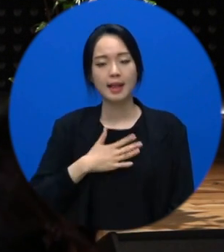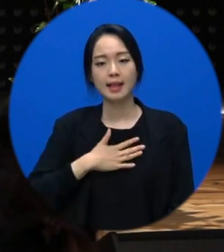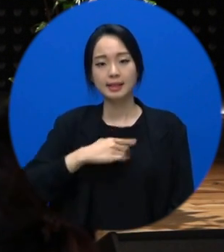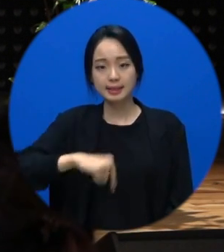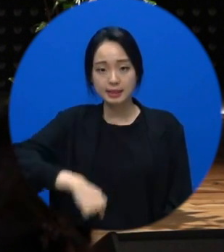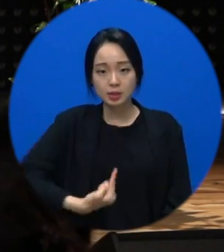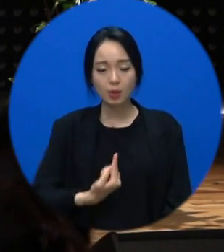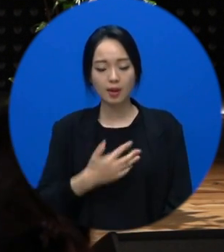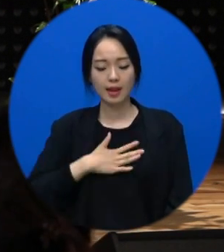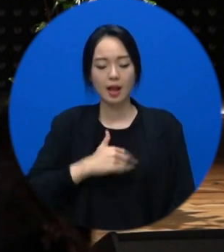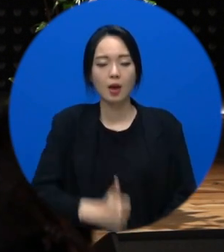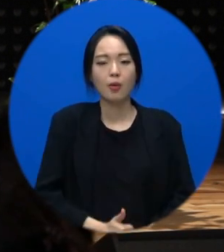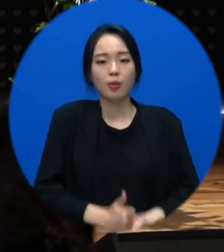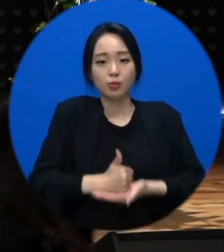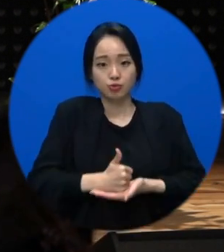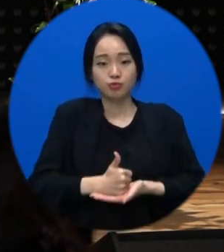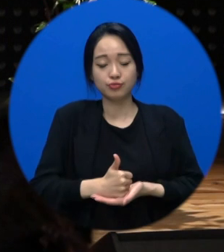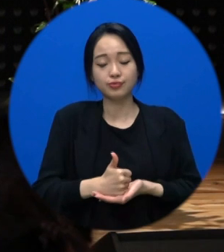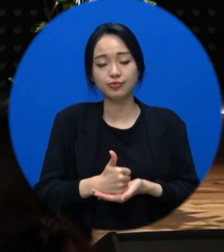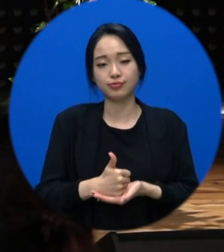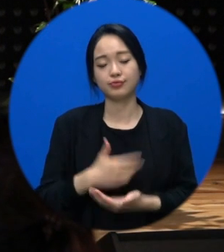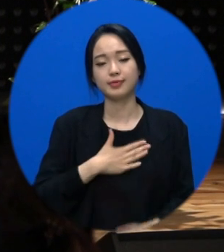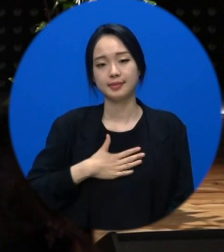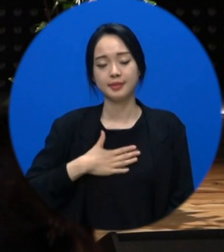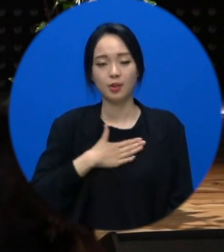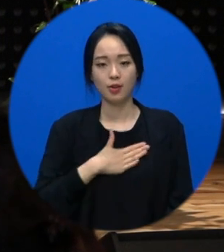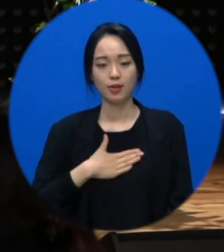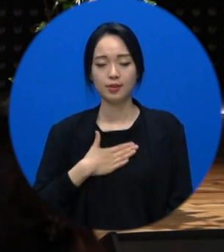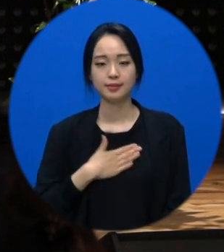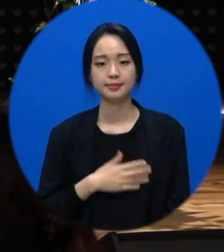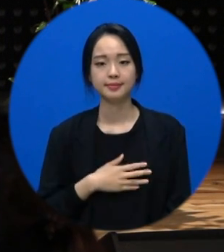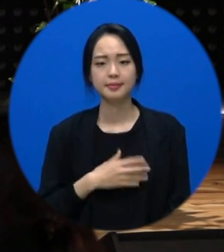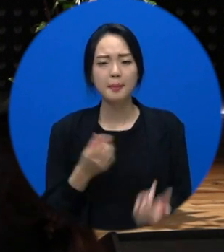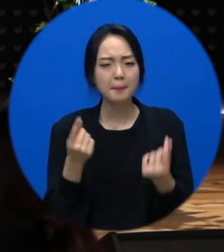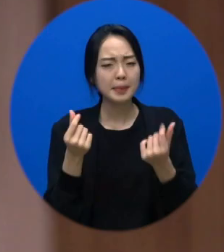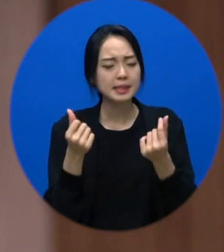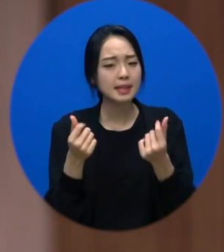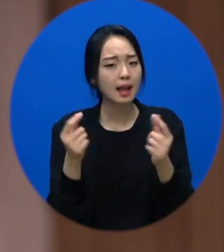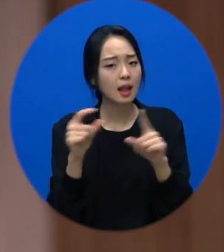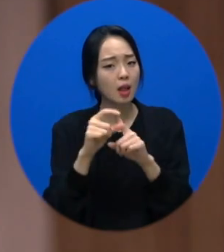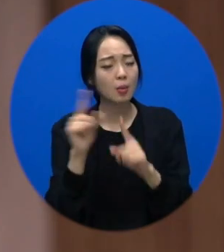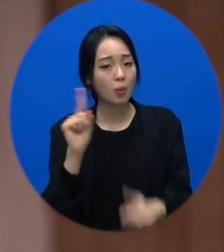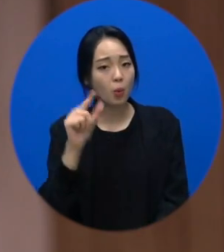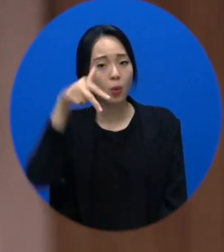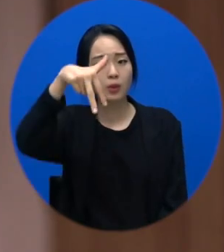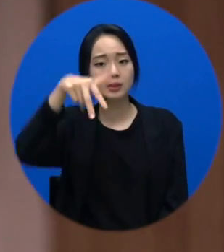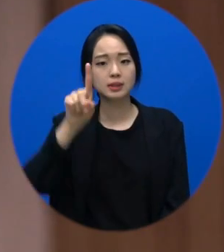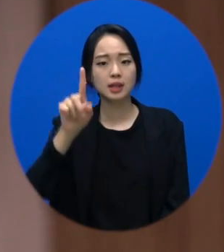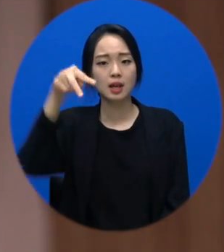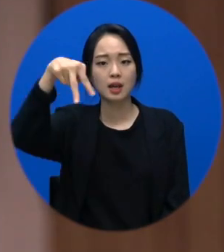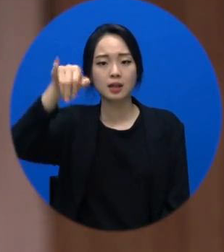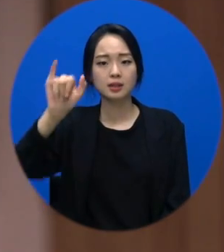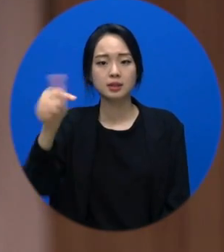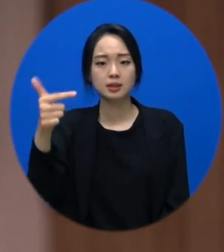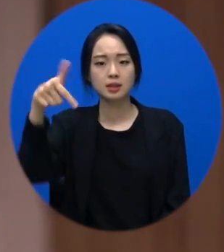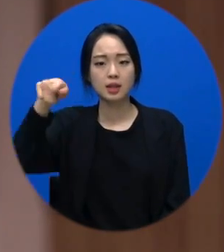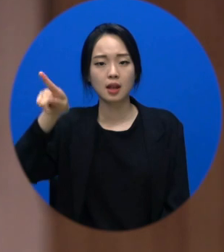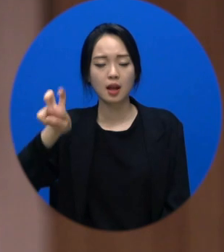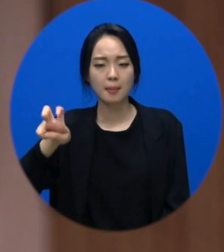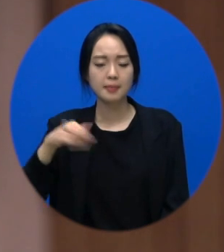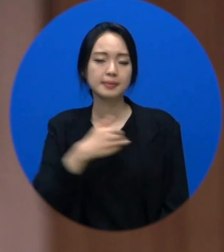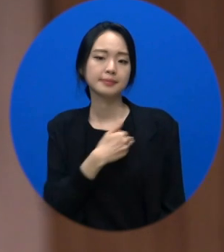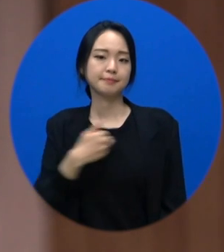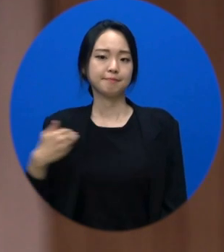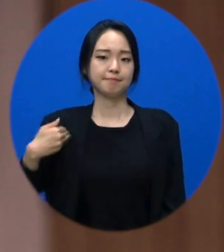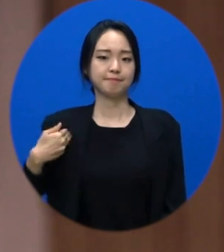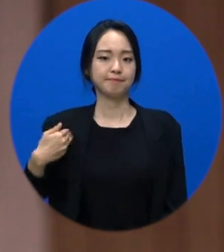나를 존중하는 감정이에요. 비슷하지만 다른 게 뭐가 있냐면 자신감이 있죠. 자신감은 뭐냐면 비교 대상이 있는